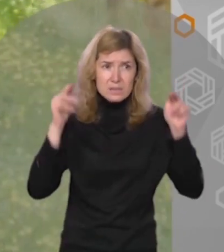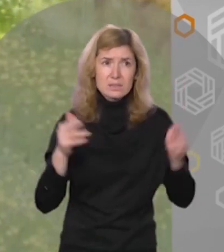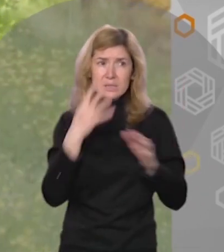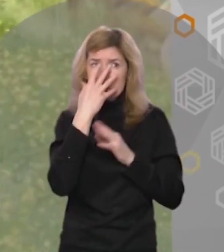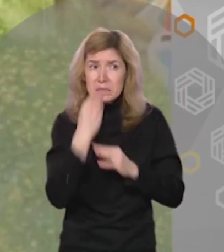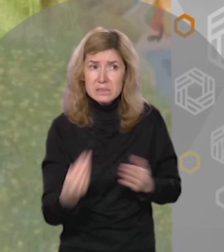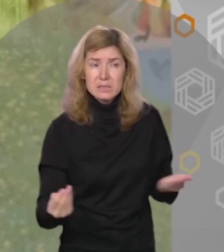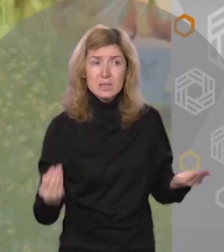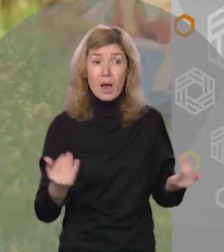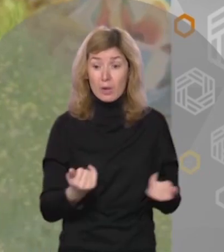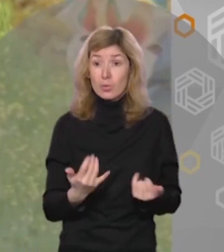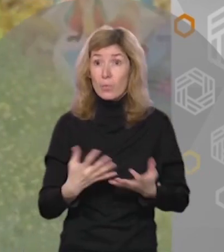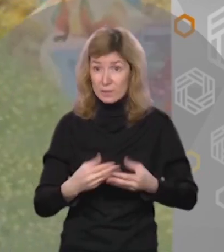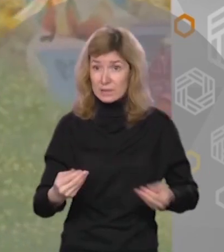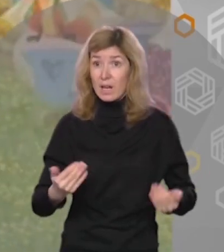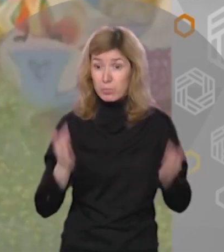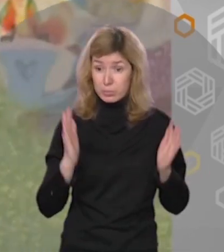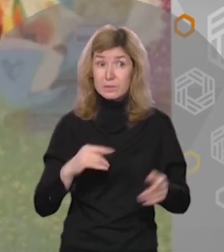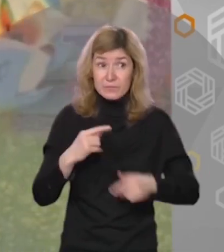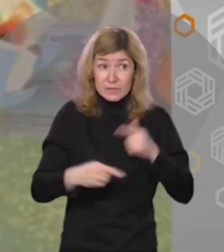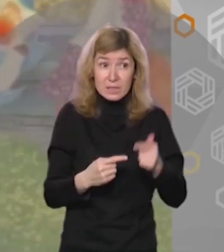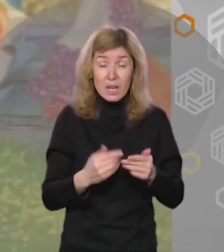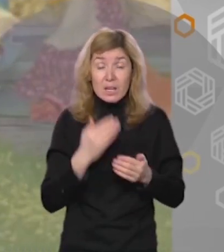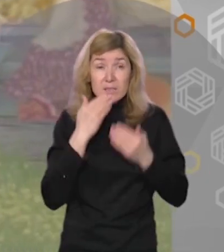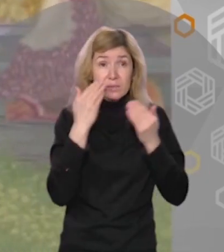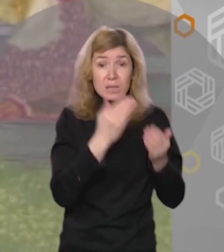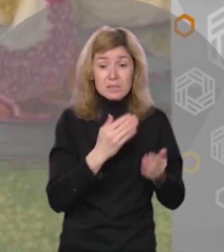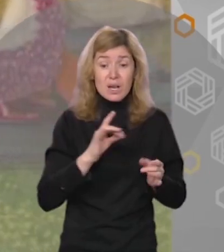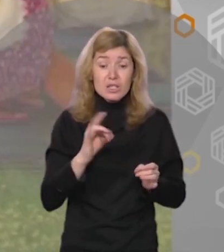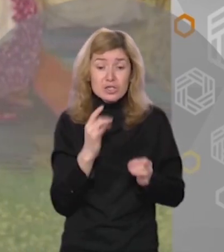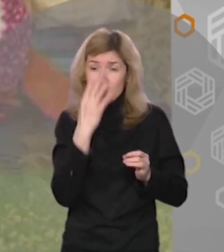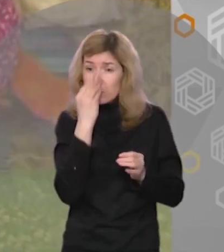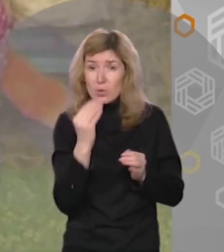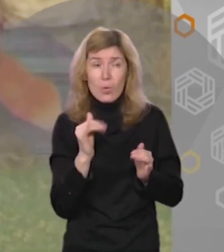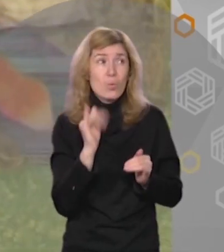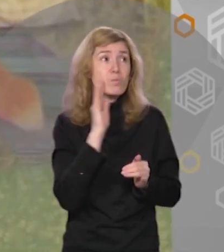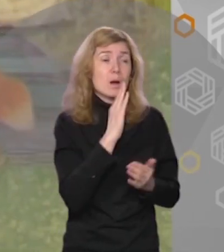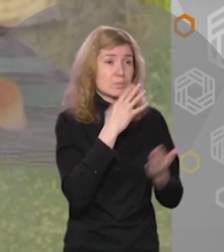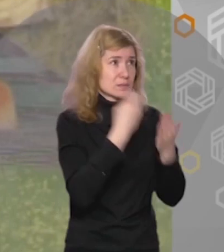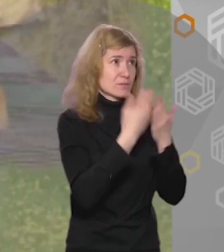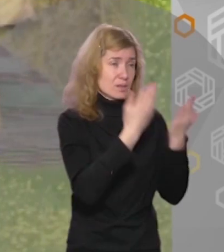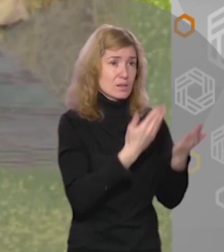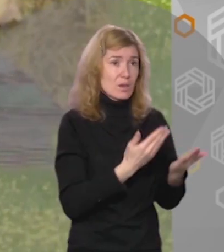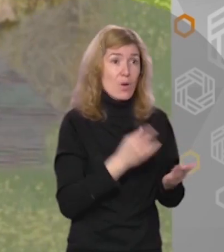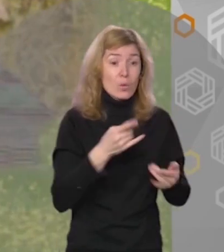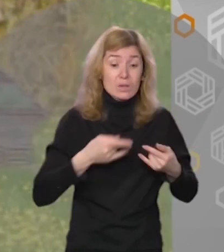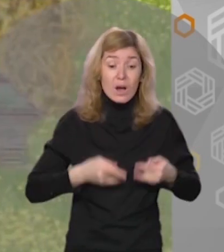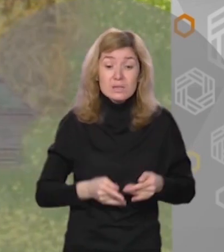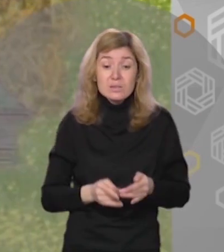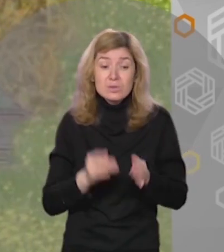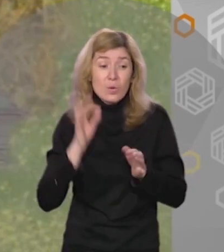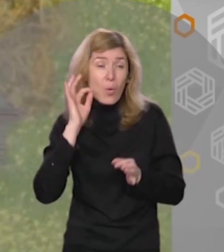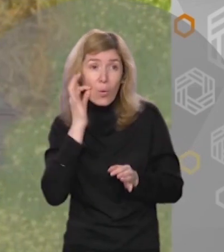что, весна теперь будет всегда? Спросил заспанный лисенок Рыжик у своей заботливой мамы Ведь родился он